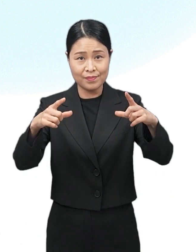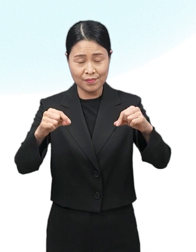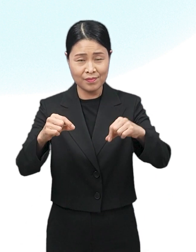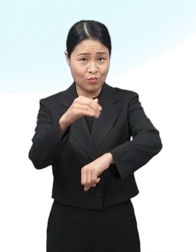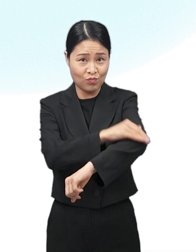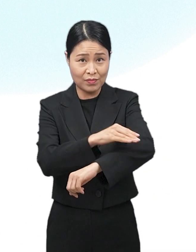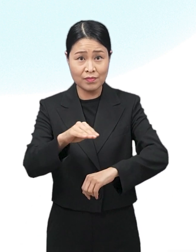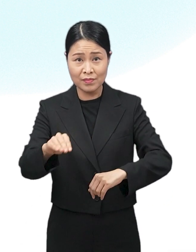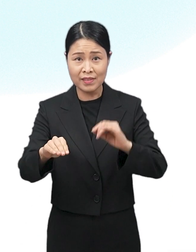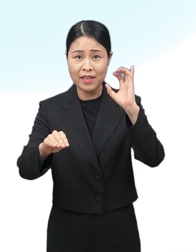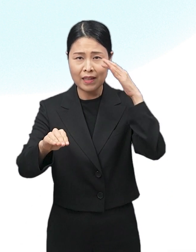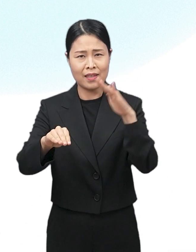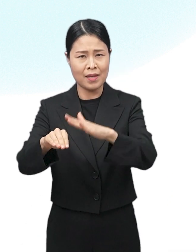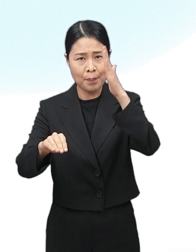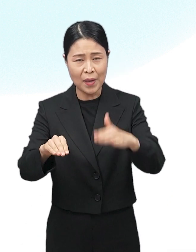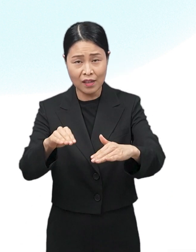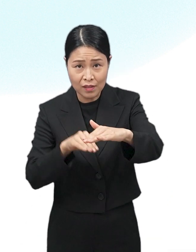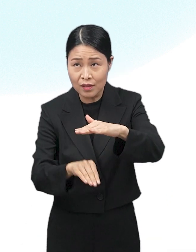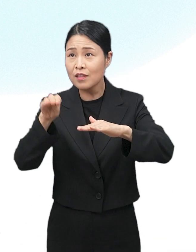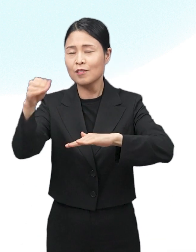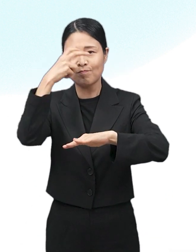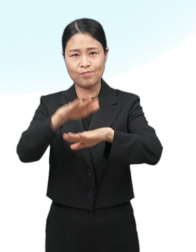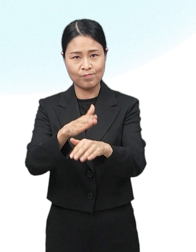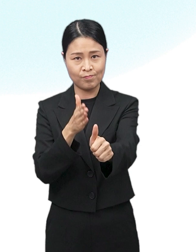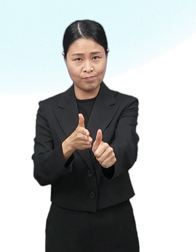어린이의 손이 닿지 않는 곳에 보관하십시오